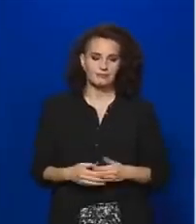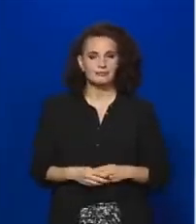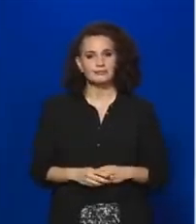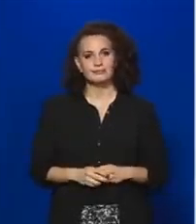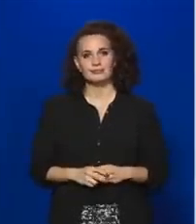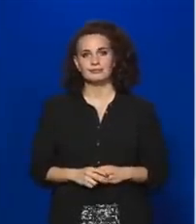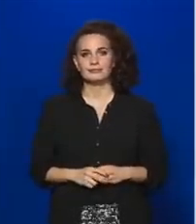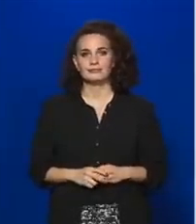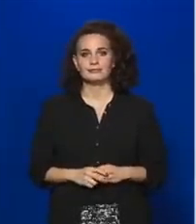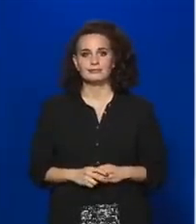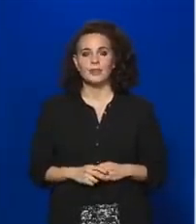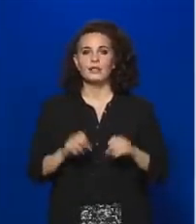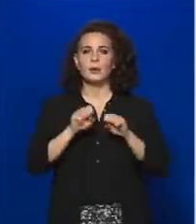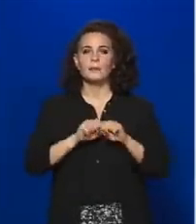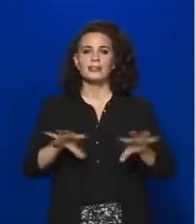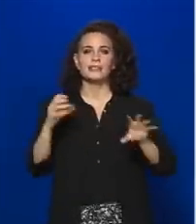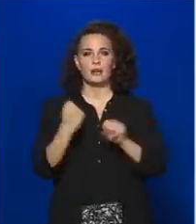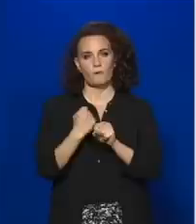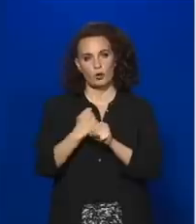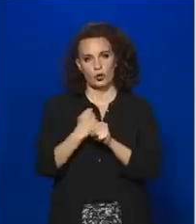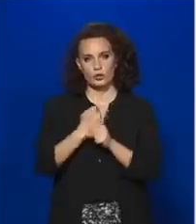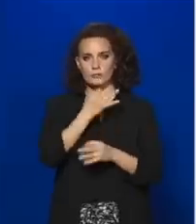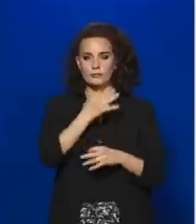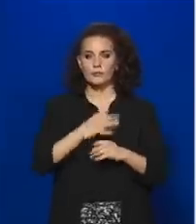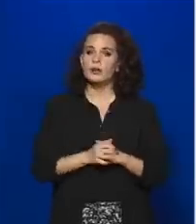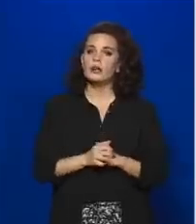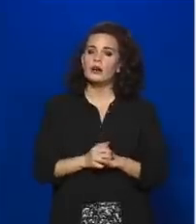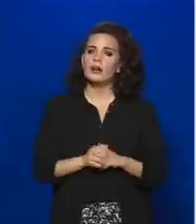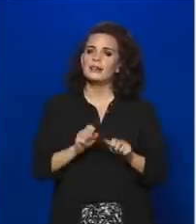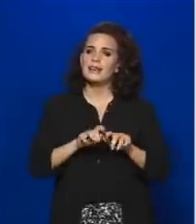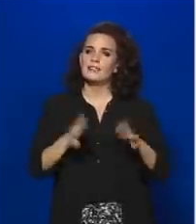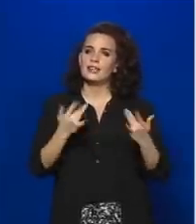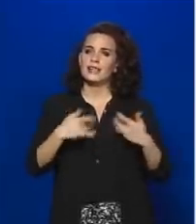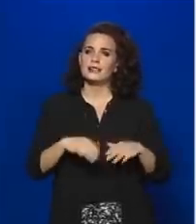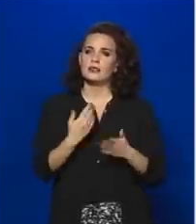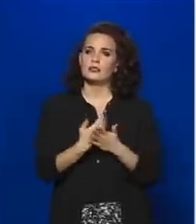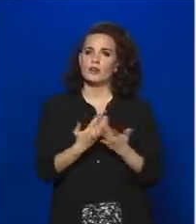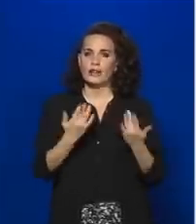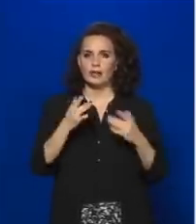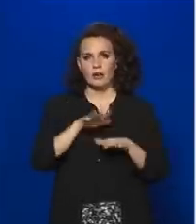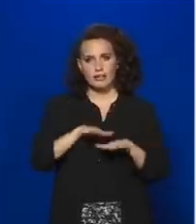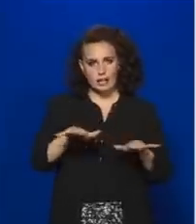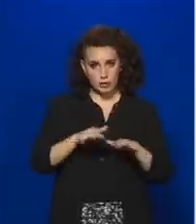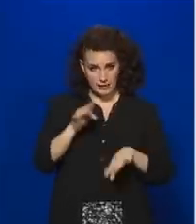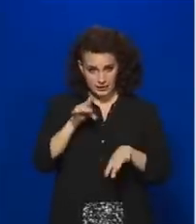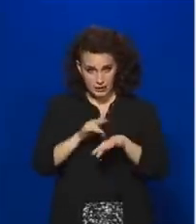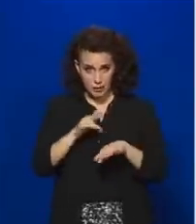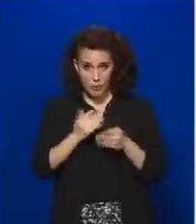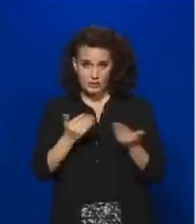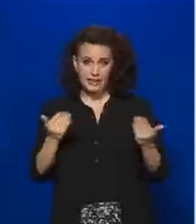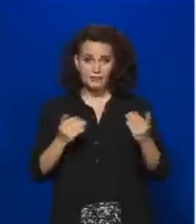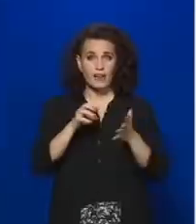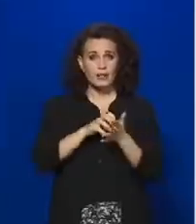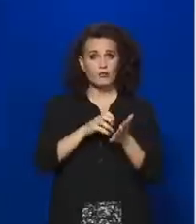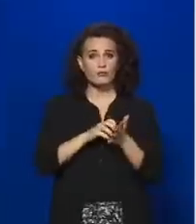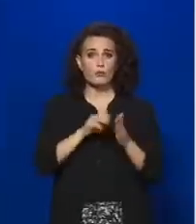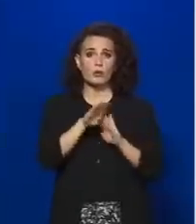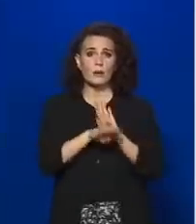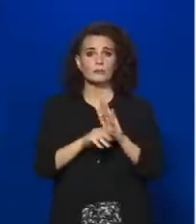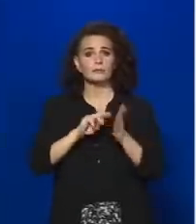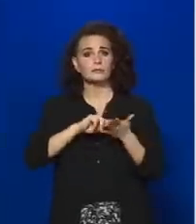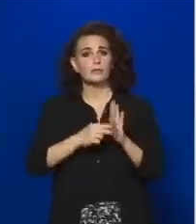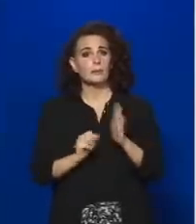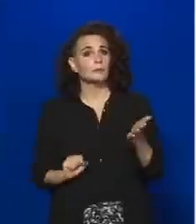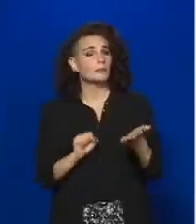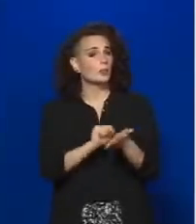A Media Works kérdezi, hogy a járványhelyzet gazdasági hatásai érintik-e a Modern Városok Program tervezett beruházásait.